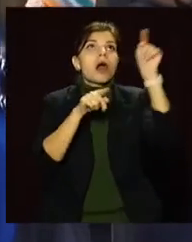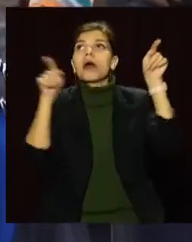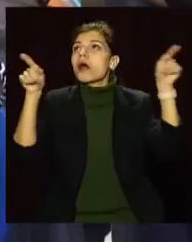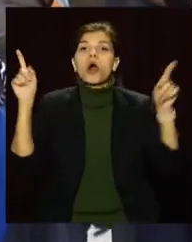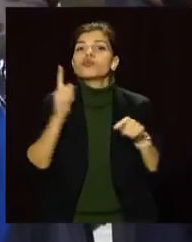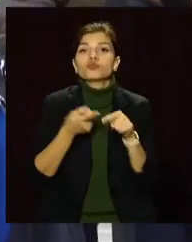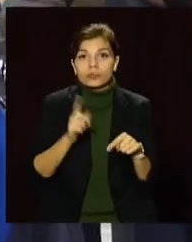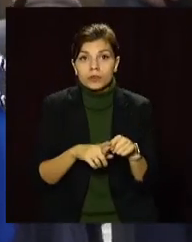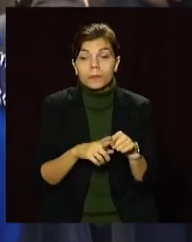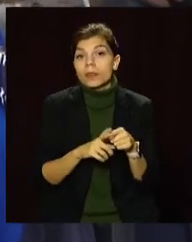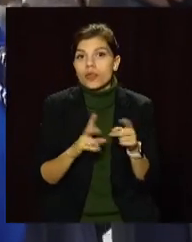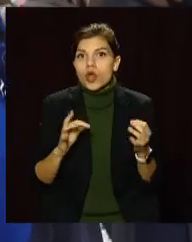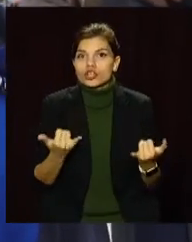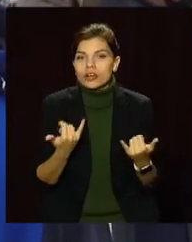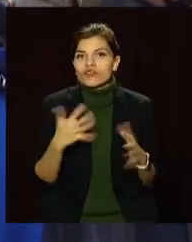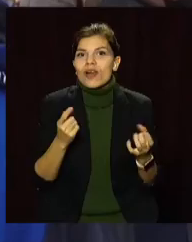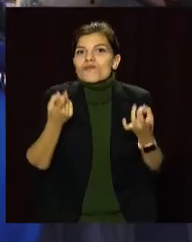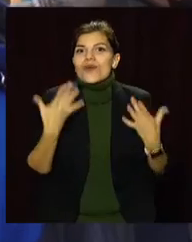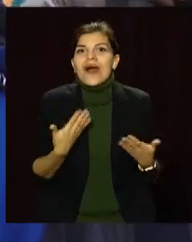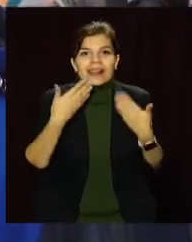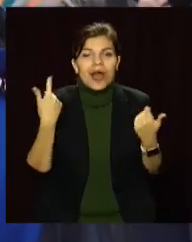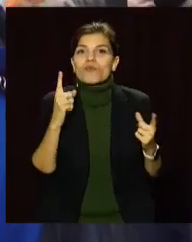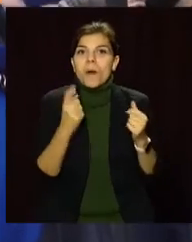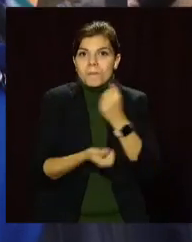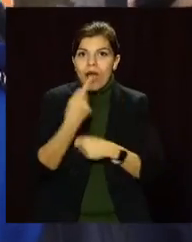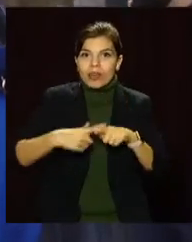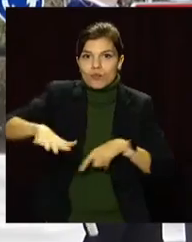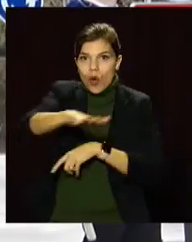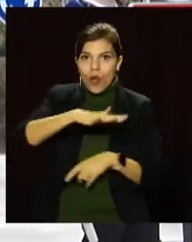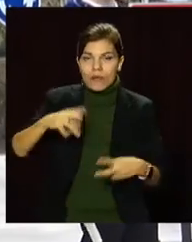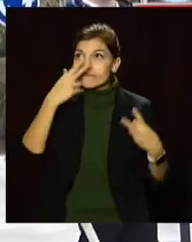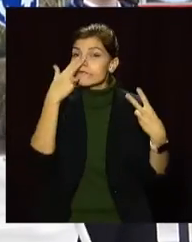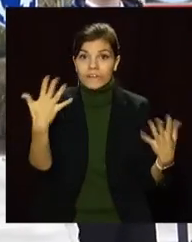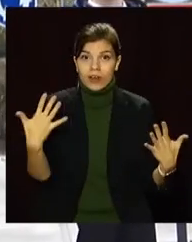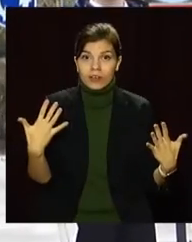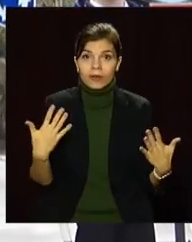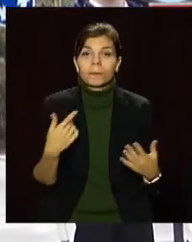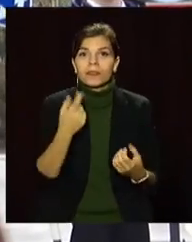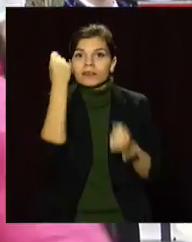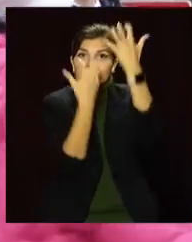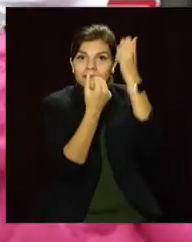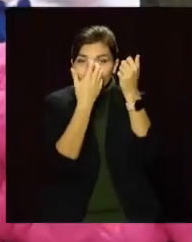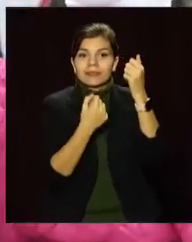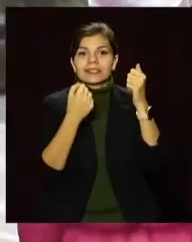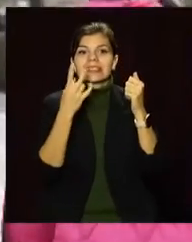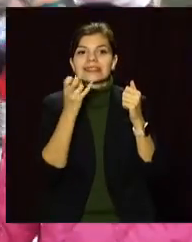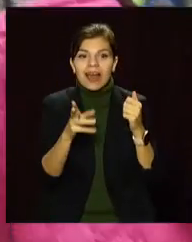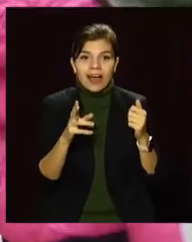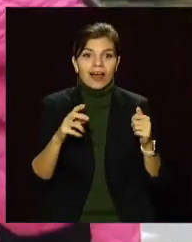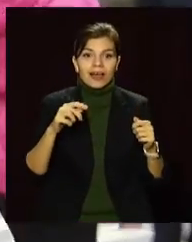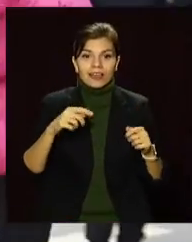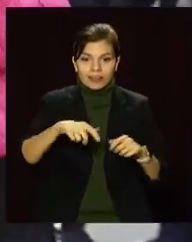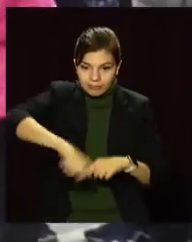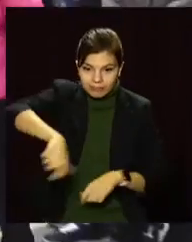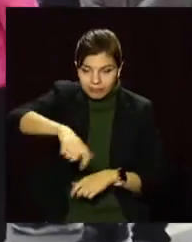далі. Але зараз це стало намного проще, поскольку з'явилася ця площадка. Автоматичні світлофори, знаки дорожнього руху та розмітка. На